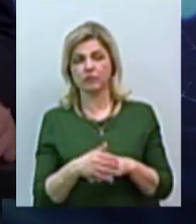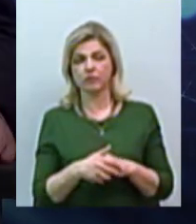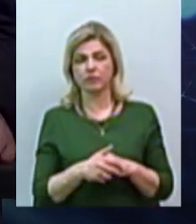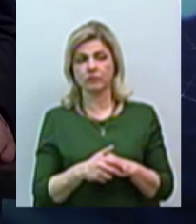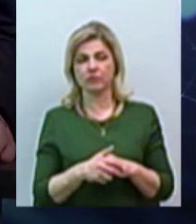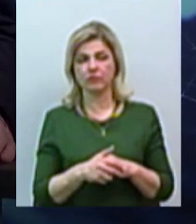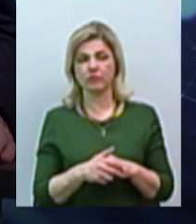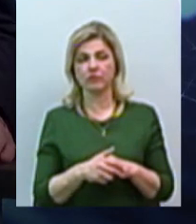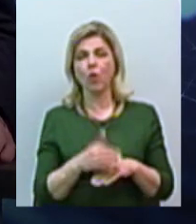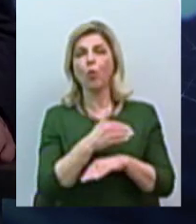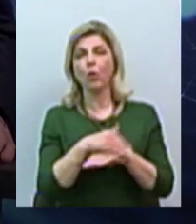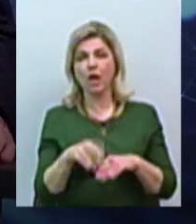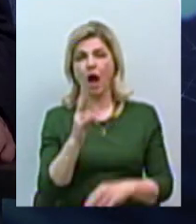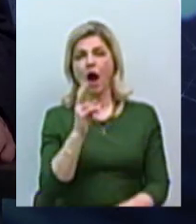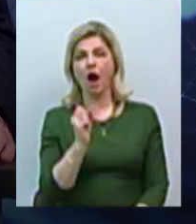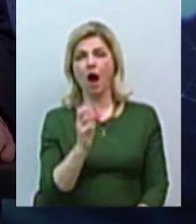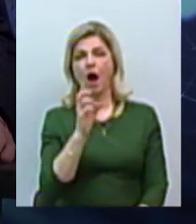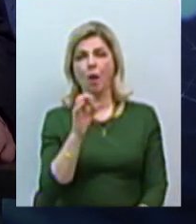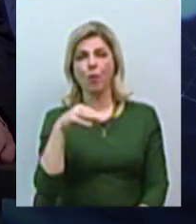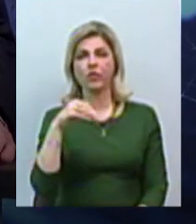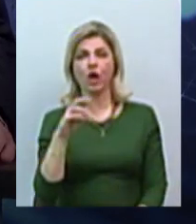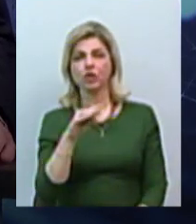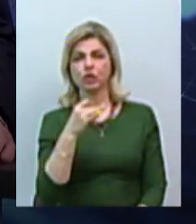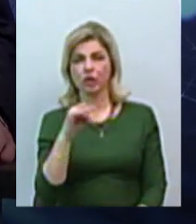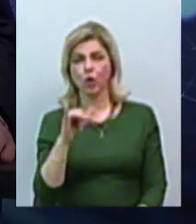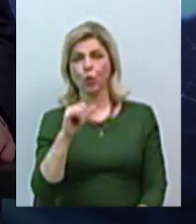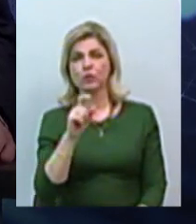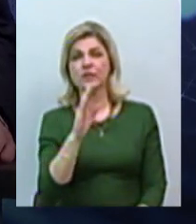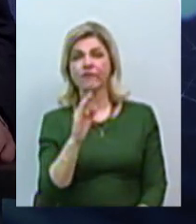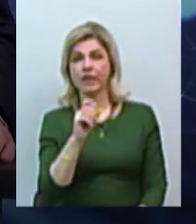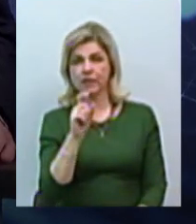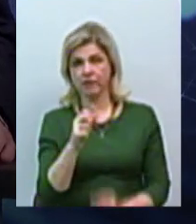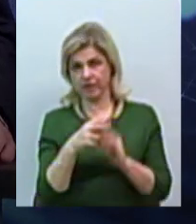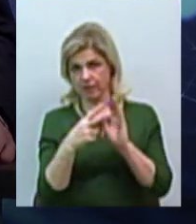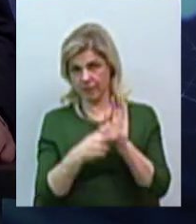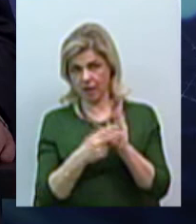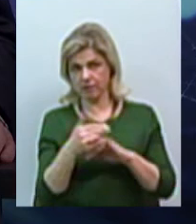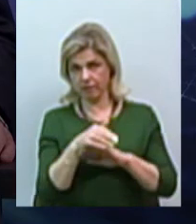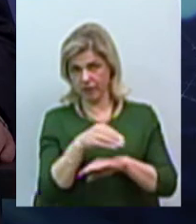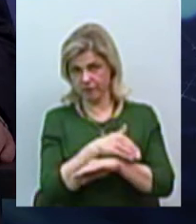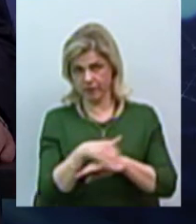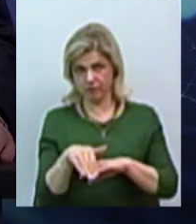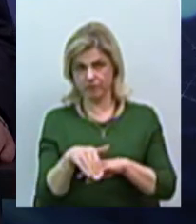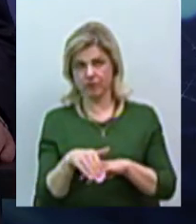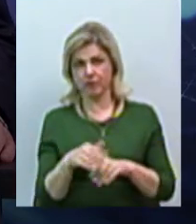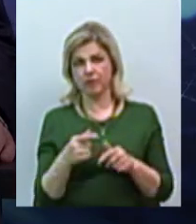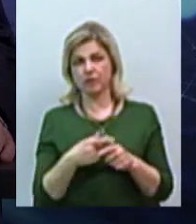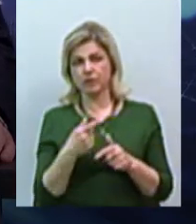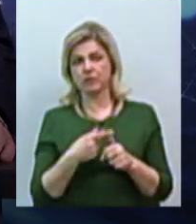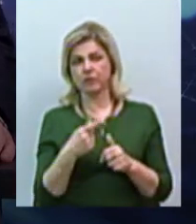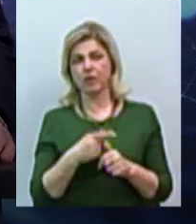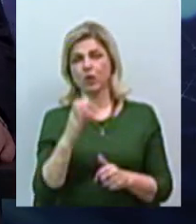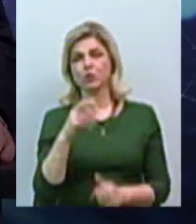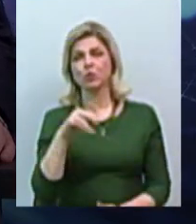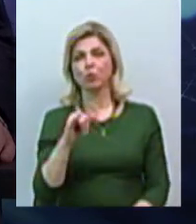Кабутажна. Кабутажний узвіз 18. Я думаю, що… Спуск, перепрошую, зараз спуск, правильно, юридична